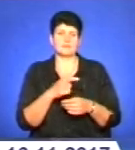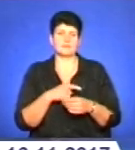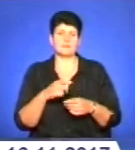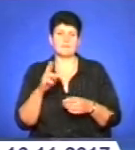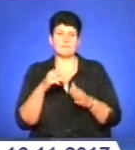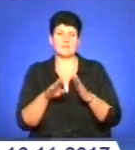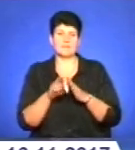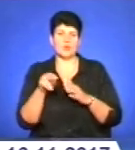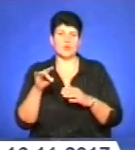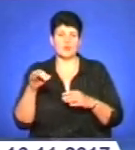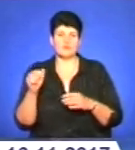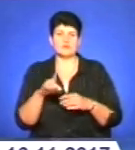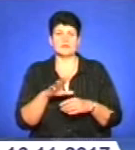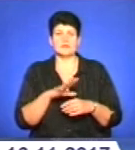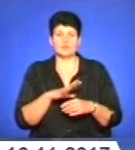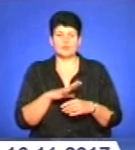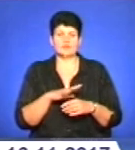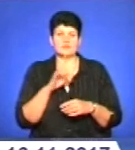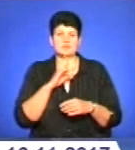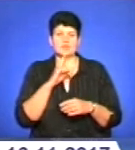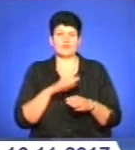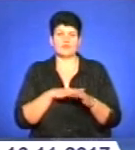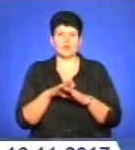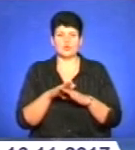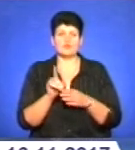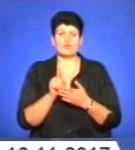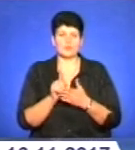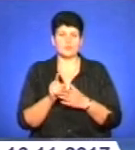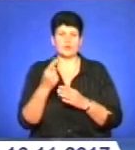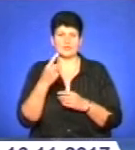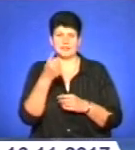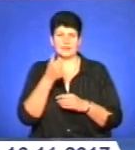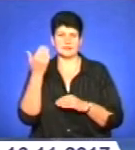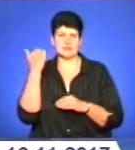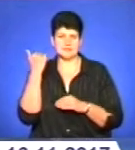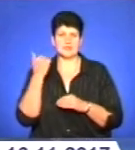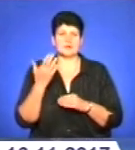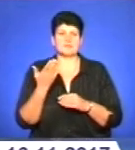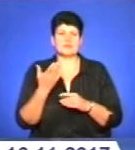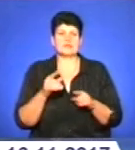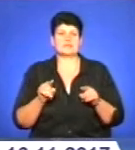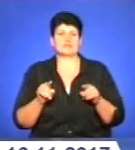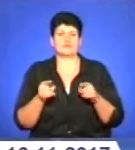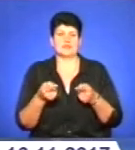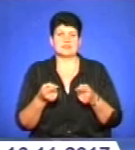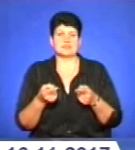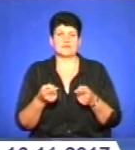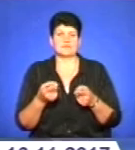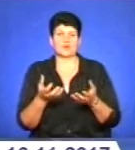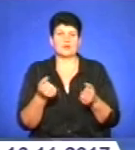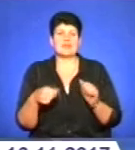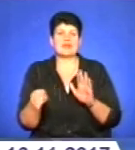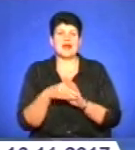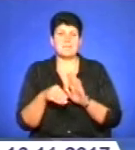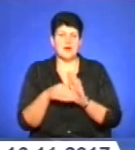До цього він був тимчасово виконуючим обов'язків. Нагадаю, рік тому попереднього комісара обласного військомату затримали за підозрою в отриманні